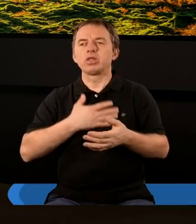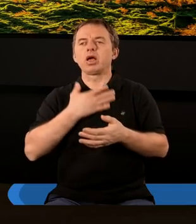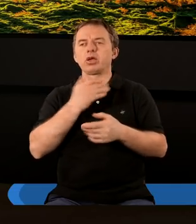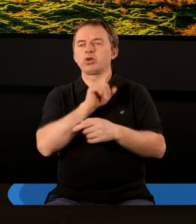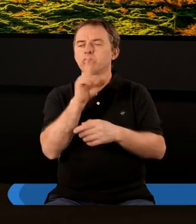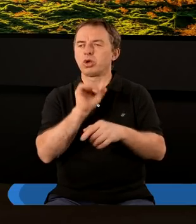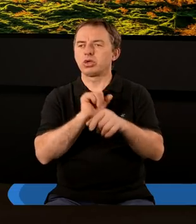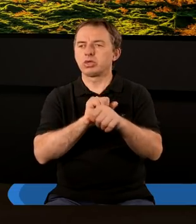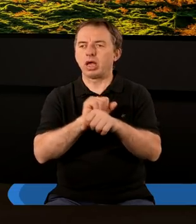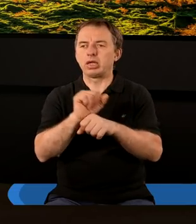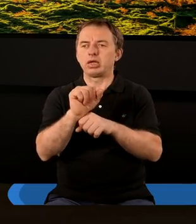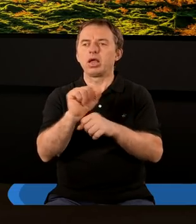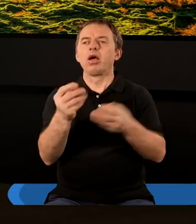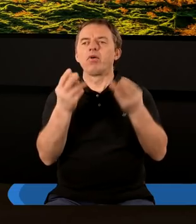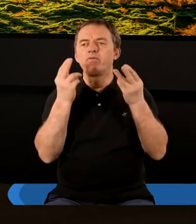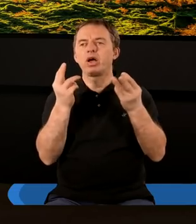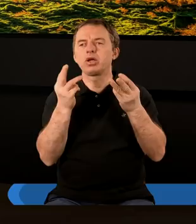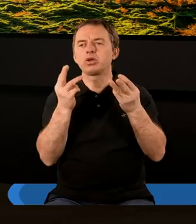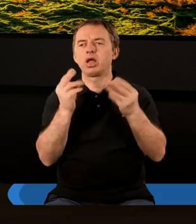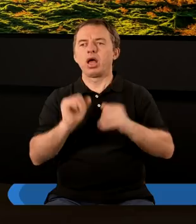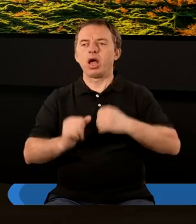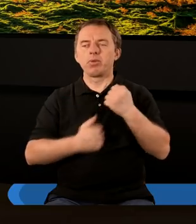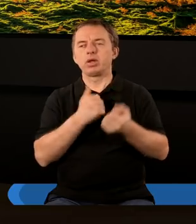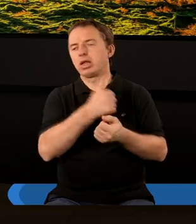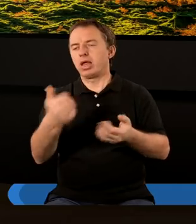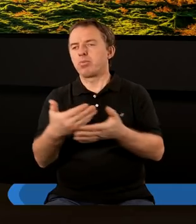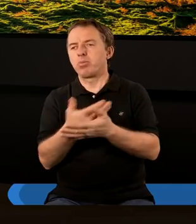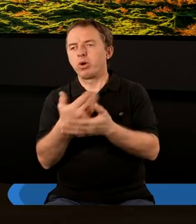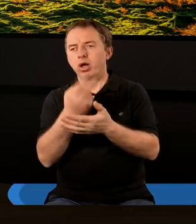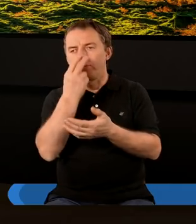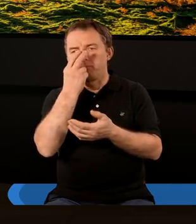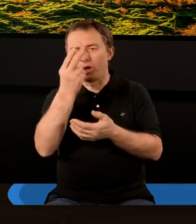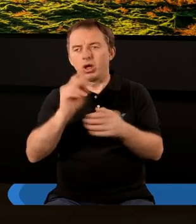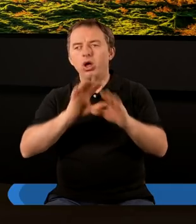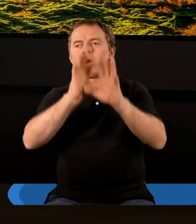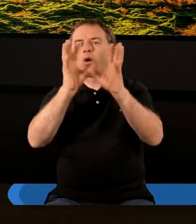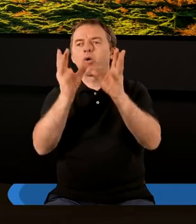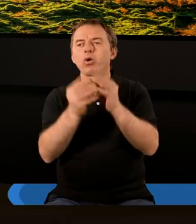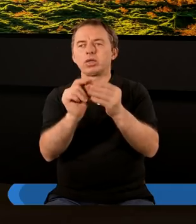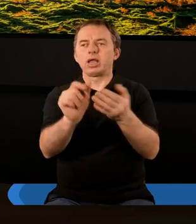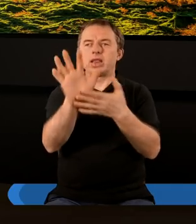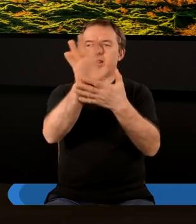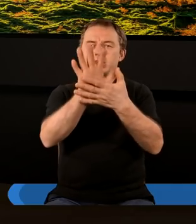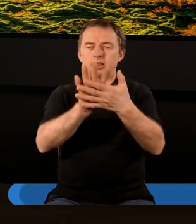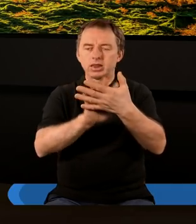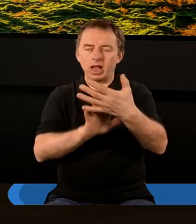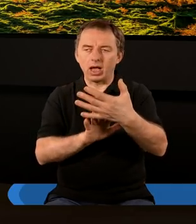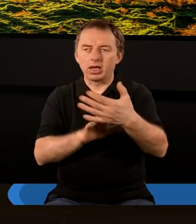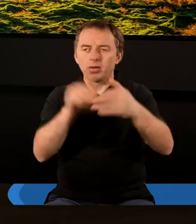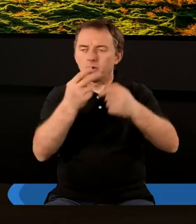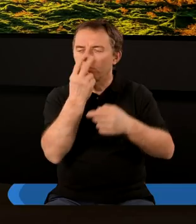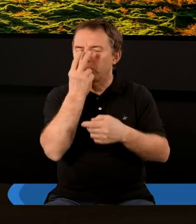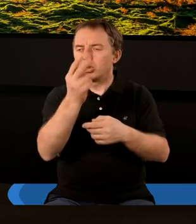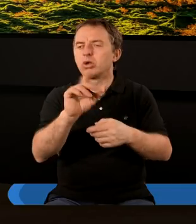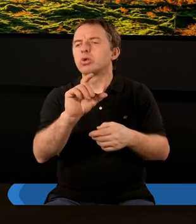że jest ważne, żebyśmy na samym początku patrzyli tak ogólnie na cały ten tekst i byśmy